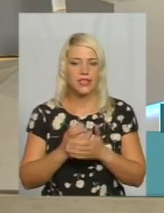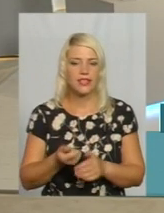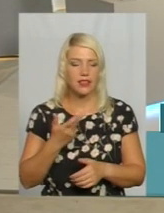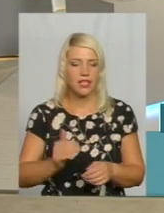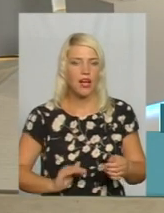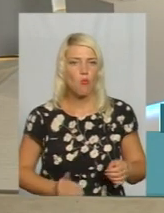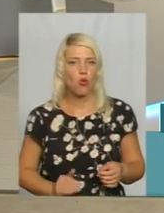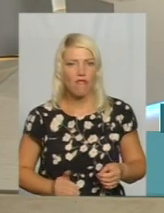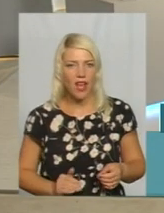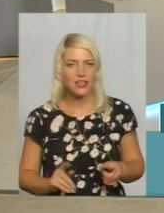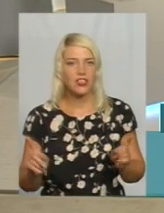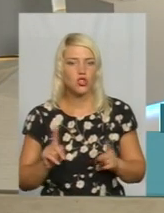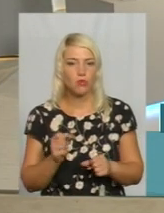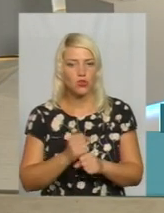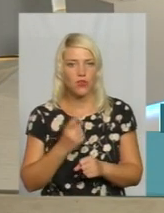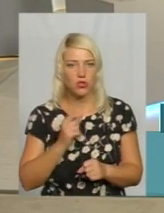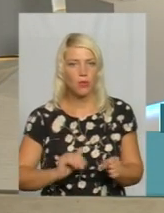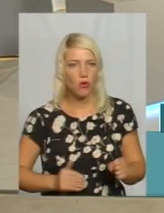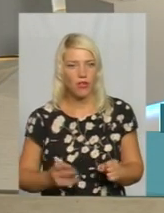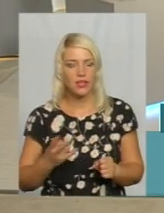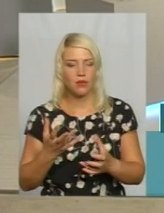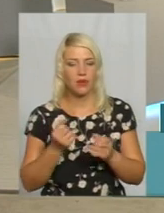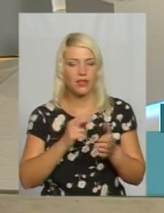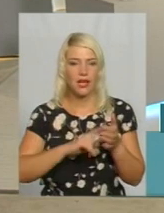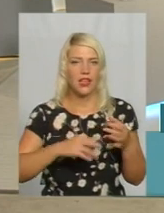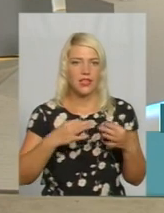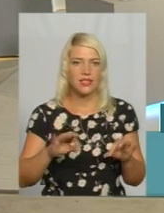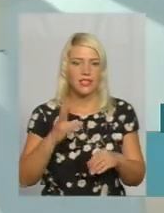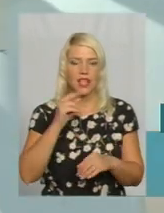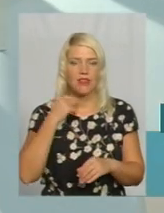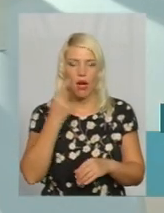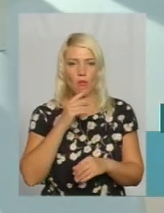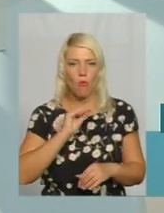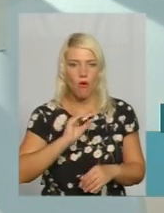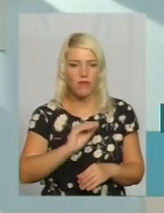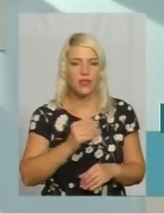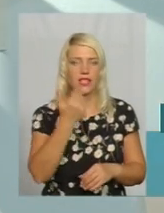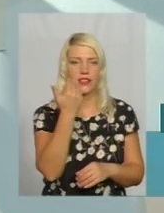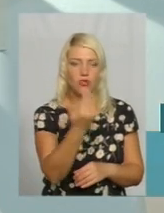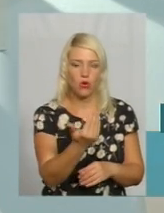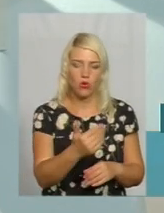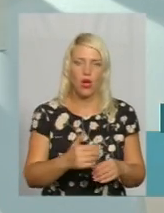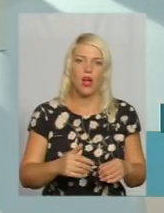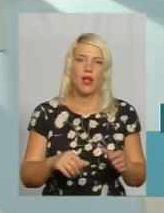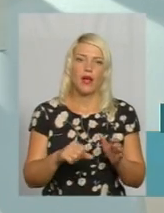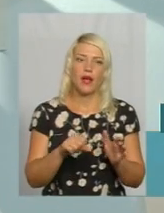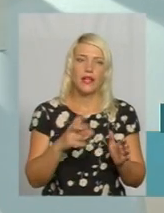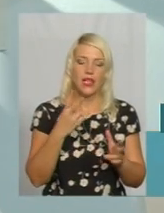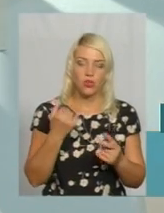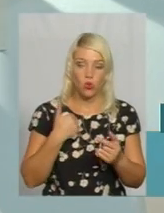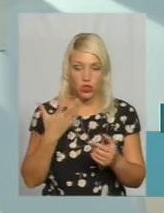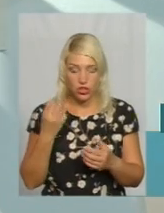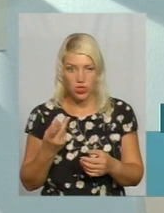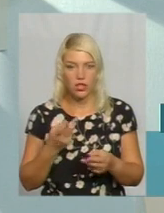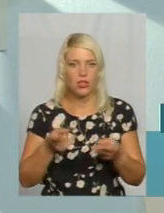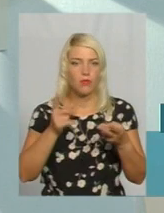працювати з одним провайдером, потрібно брати ліцензію на мовлення саме в мережі цього провайдера. Якщо ви хочете в іншому, значить це буде ще одна